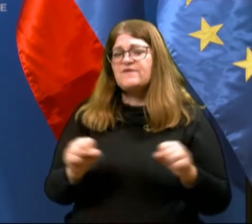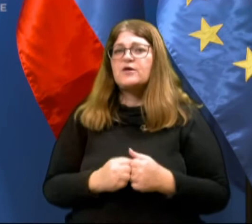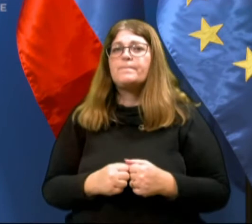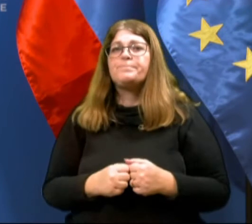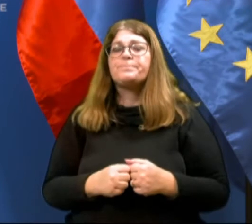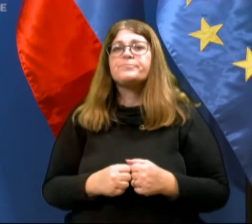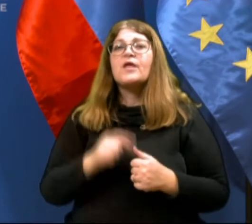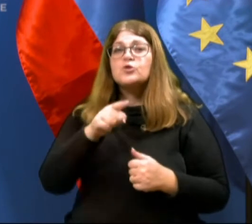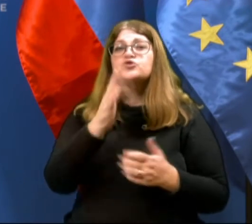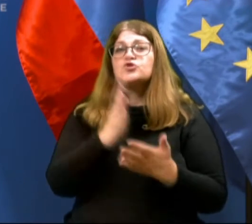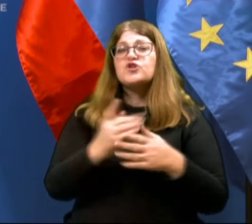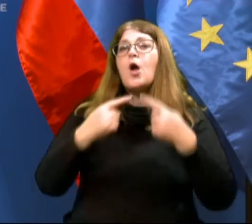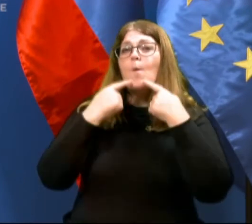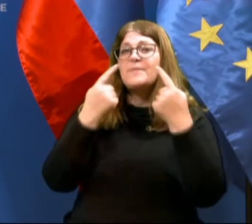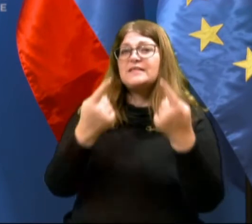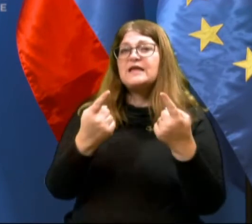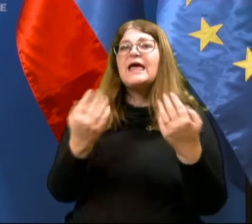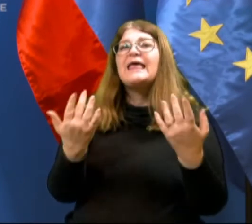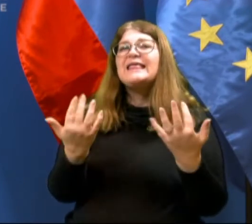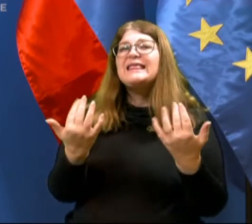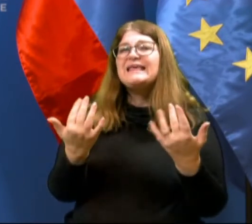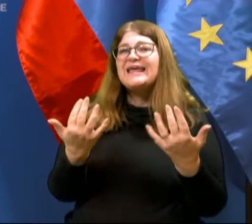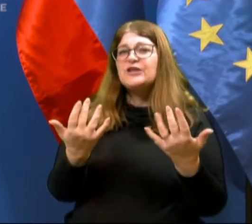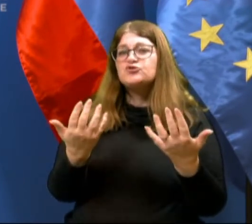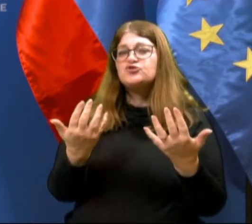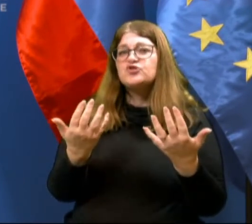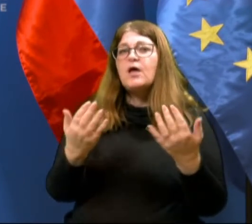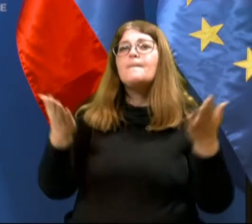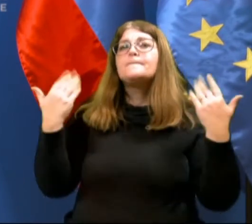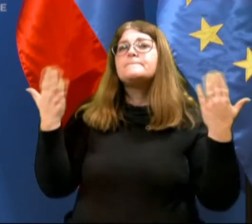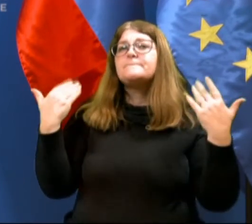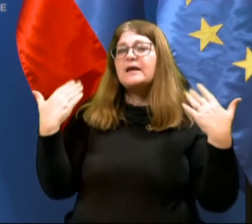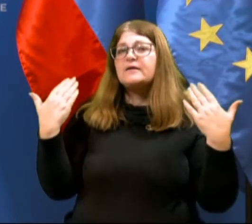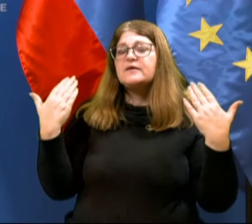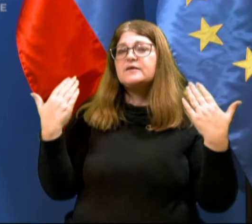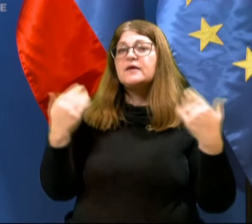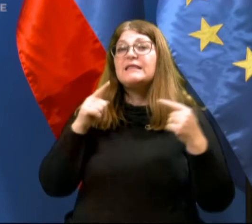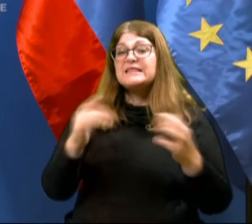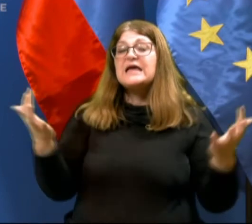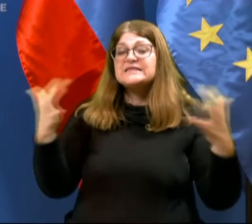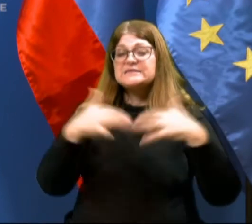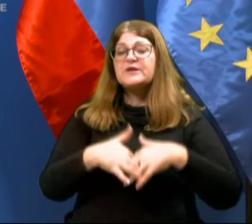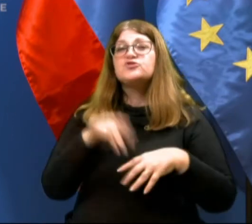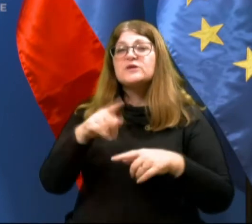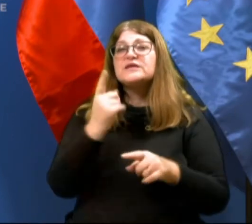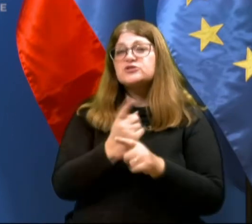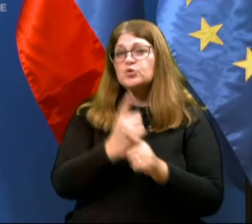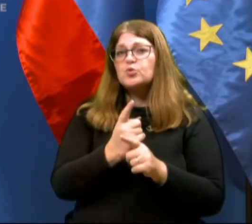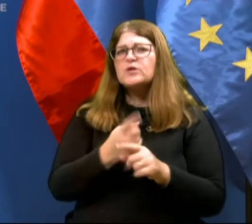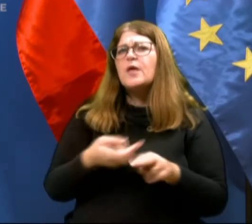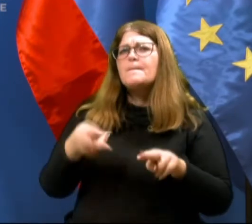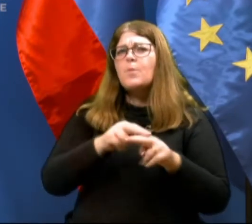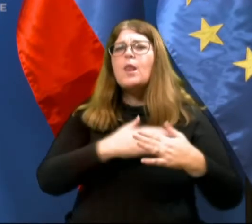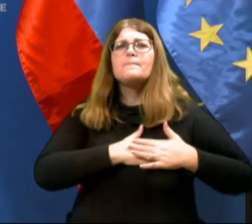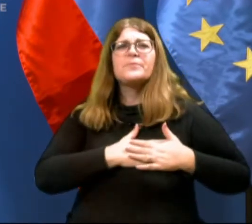ravno že omenjena igrišča, parki, torej ta zbirališča, ki so tudi sicer bolj